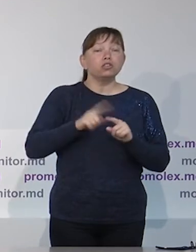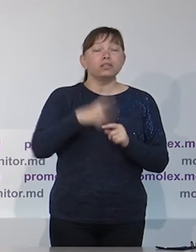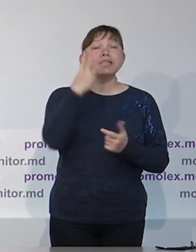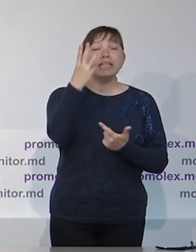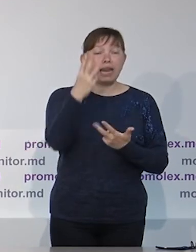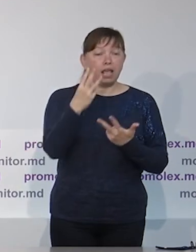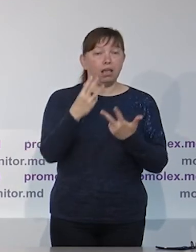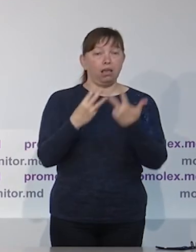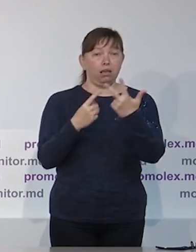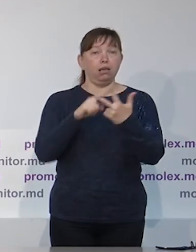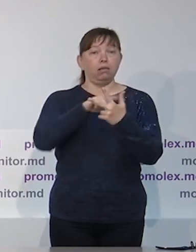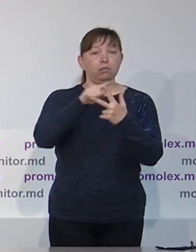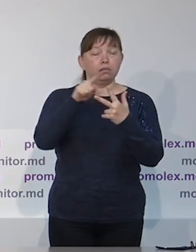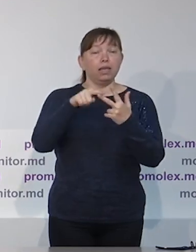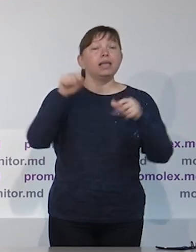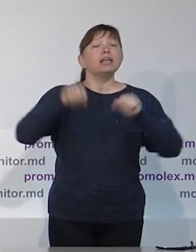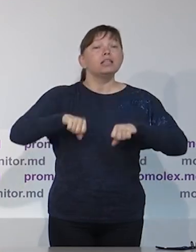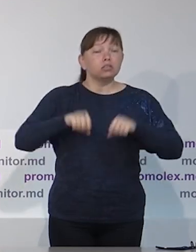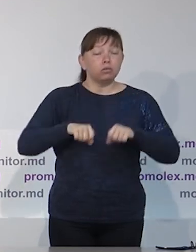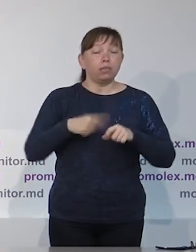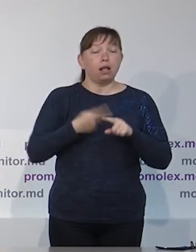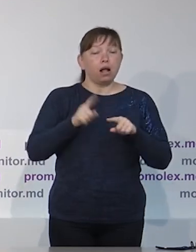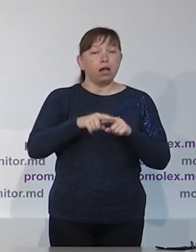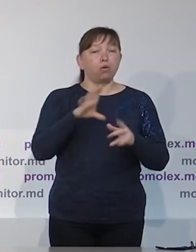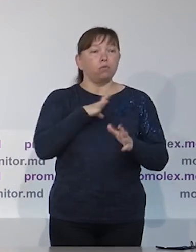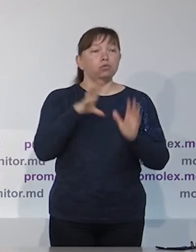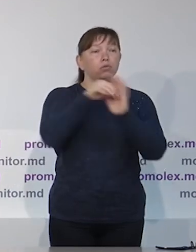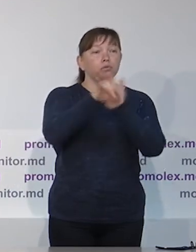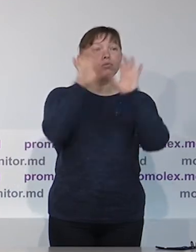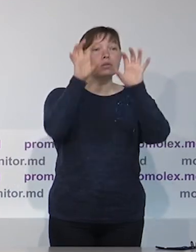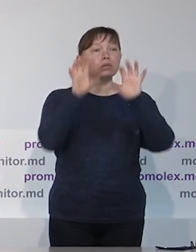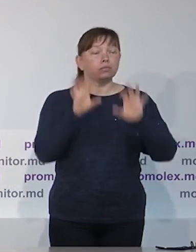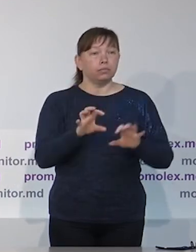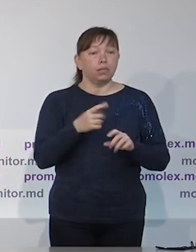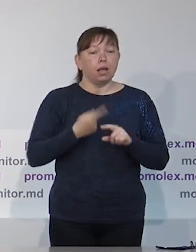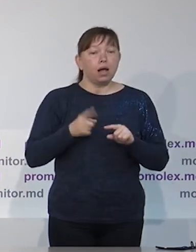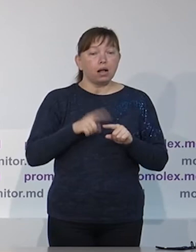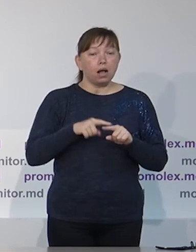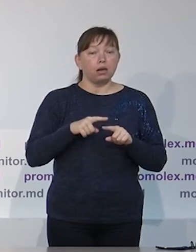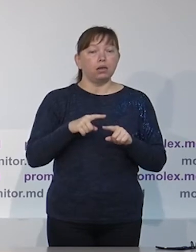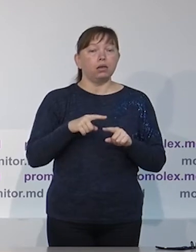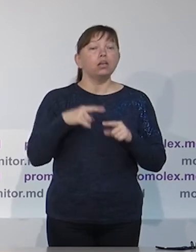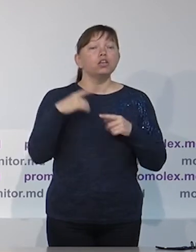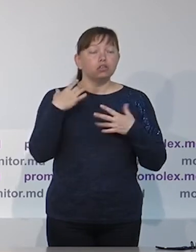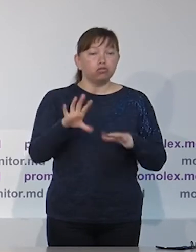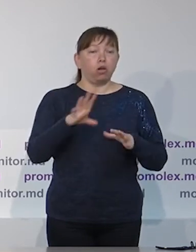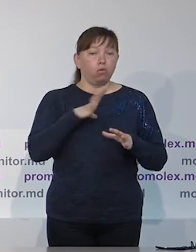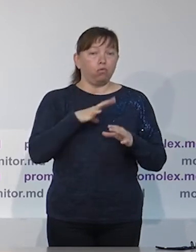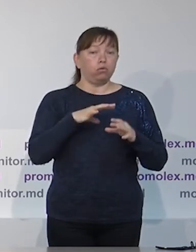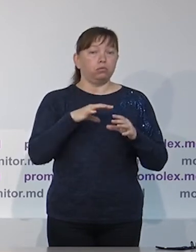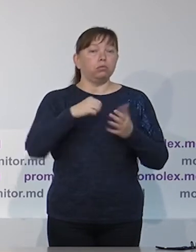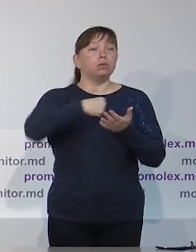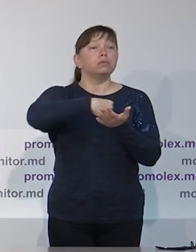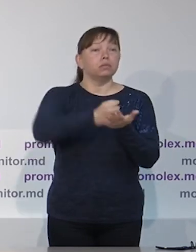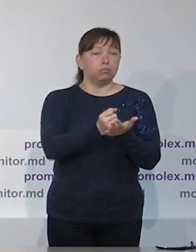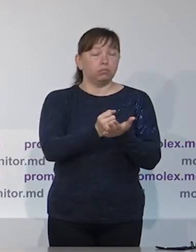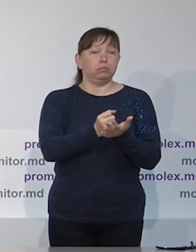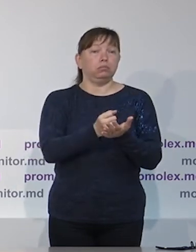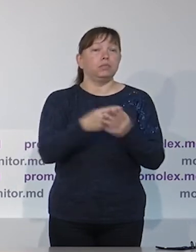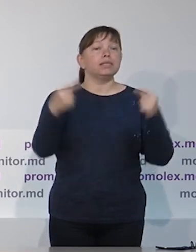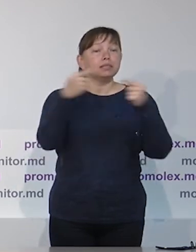механизм это один из инструментов или рамочных положений